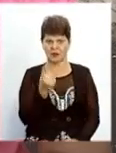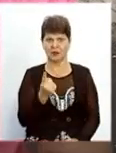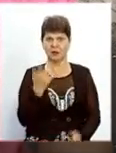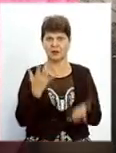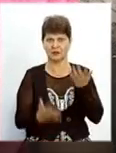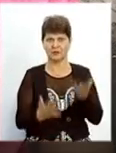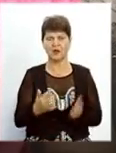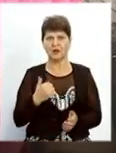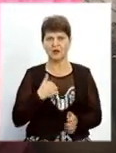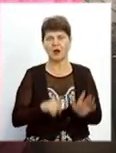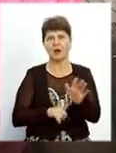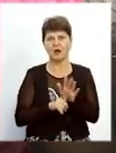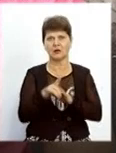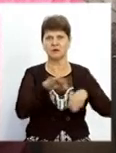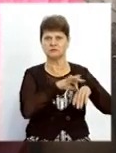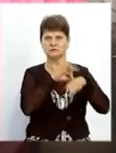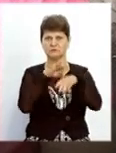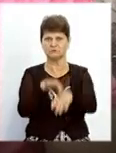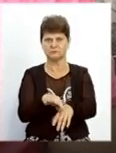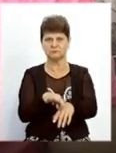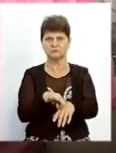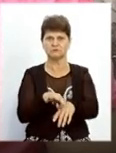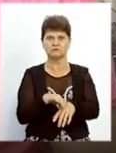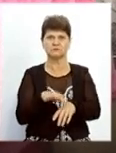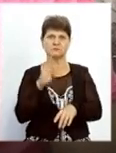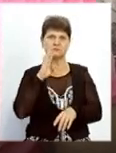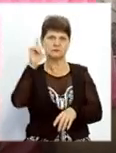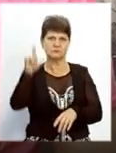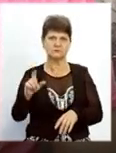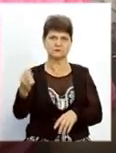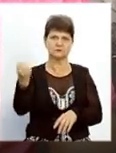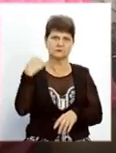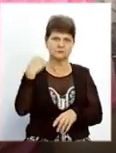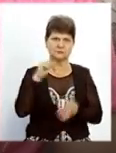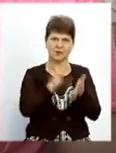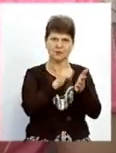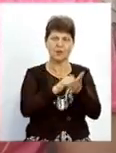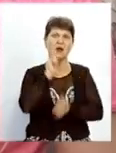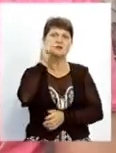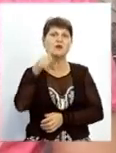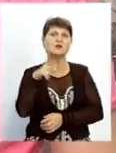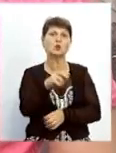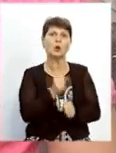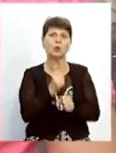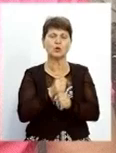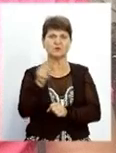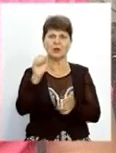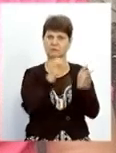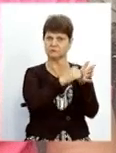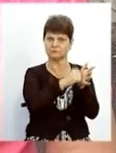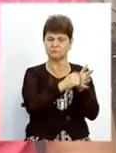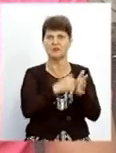як я почала її водити на цей. Вона мене стукає, що я завтра йду на роботу, вона постукала, я вже